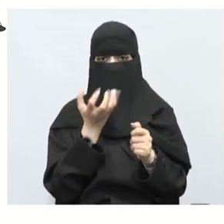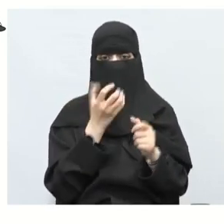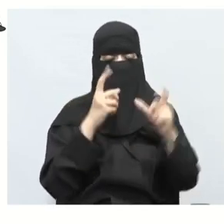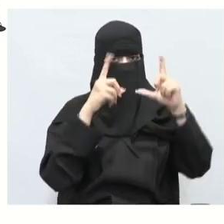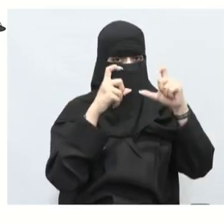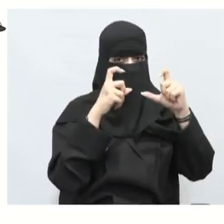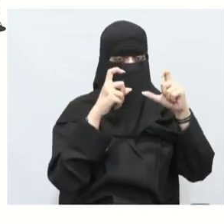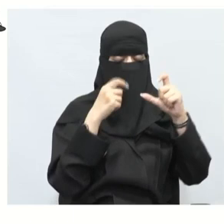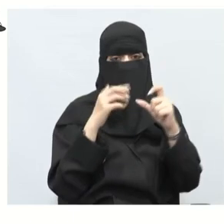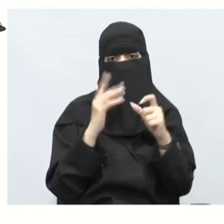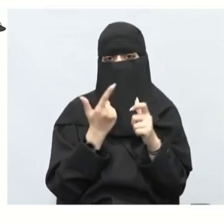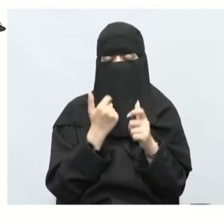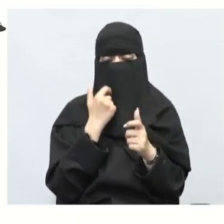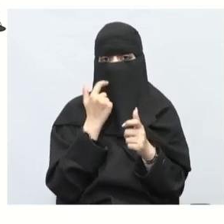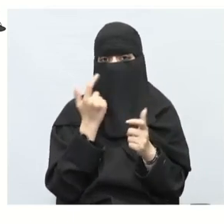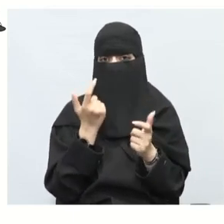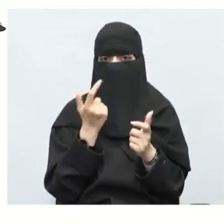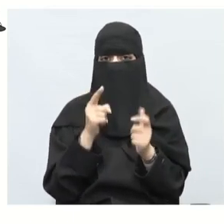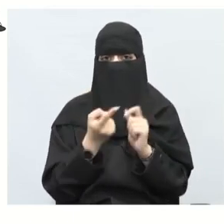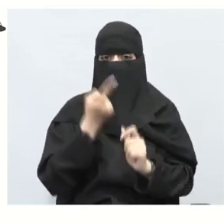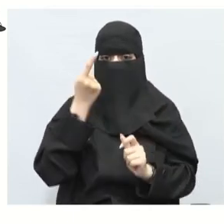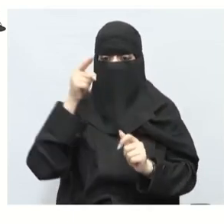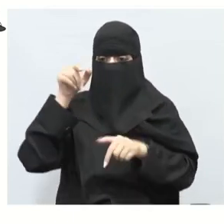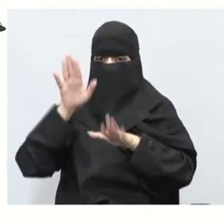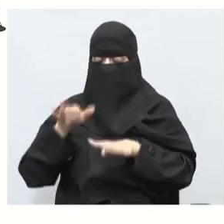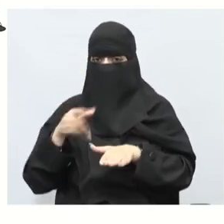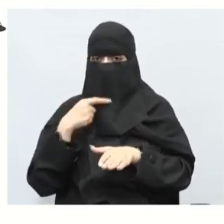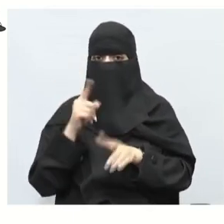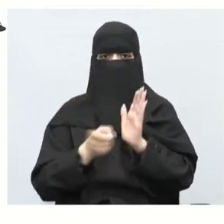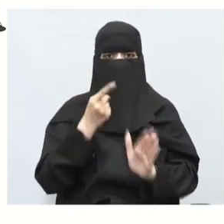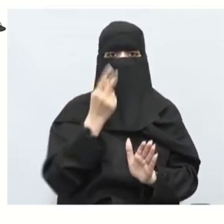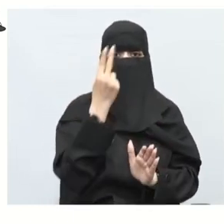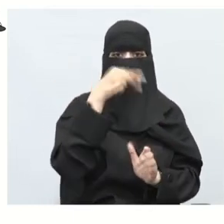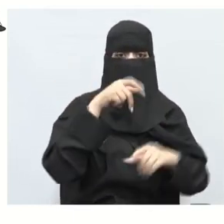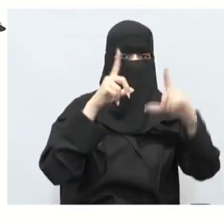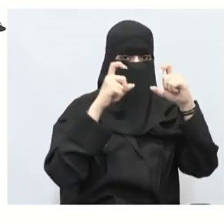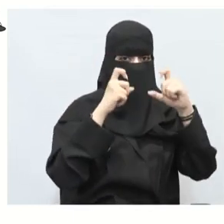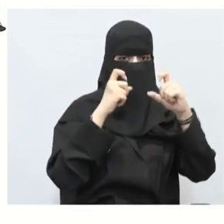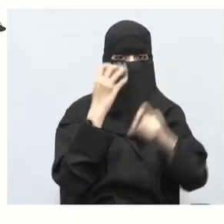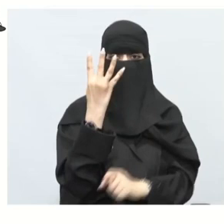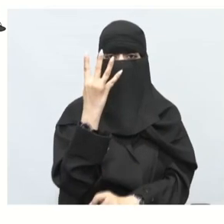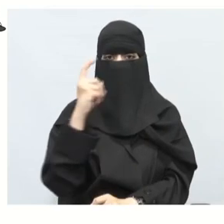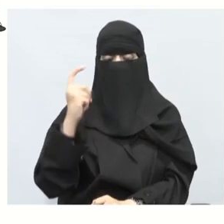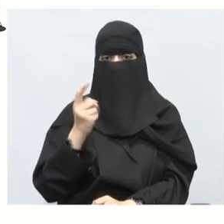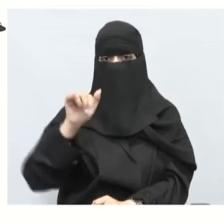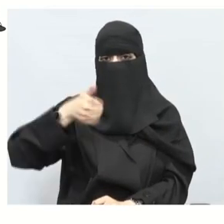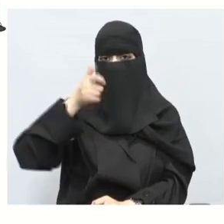بس ما عطنا أعطانا واحدة منهم أول 20 صورة 4 ريالات